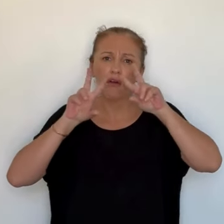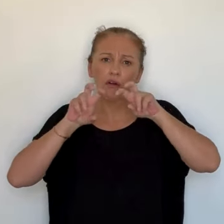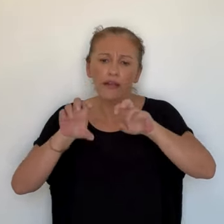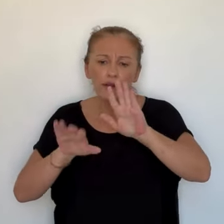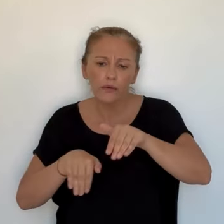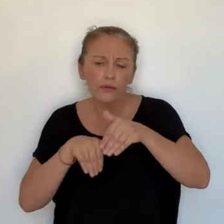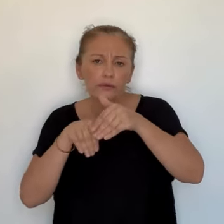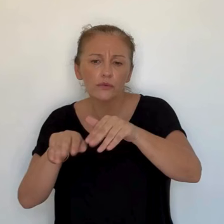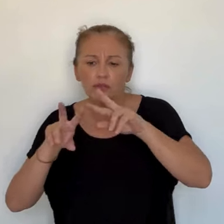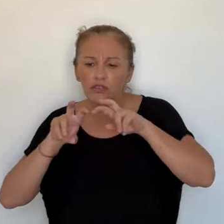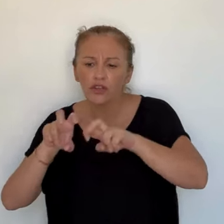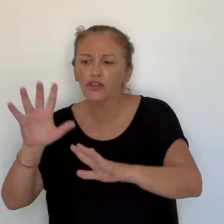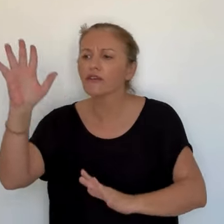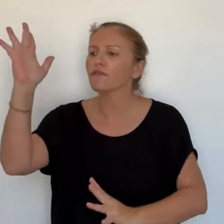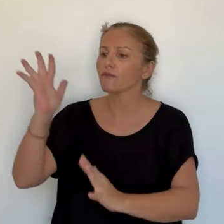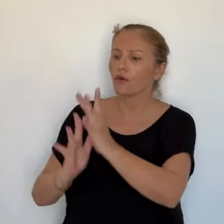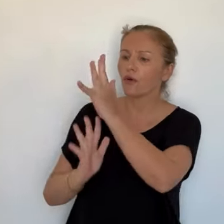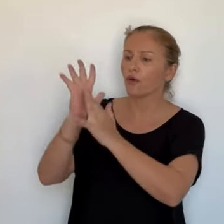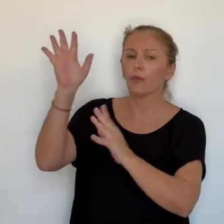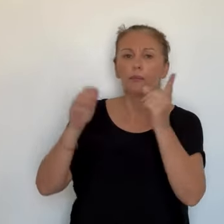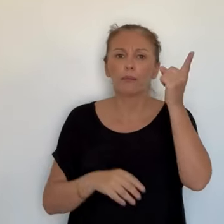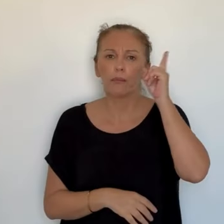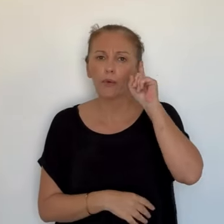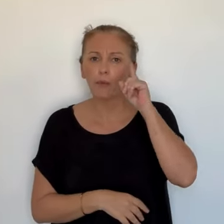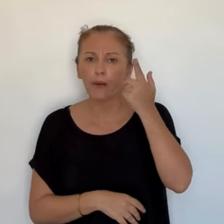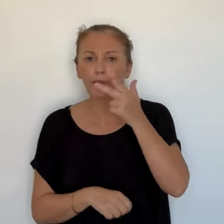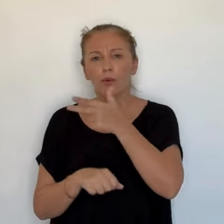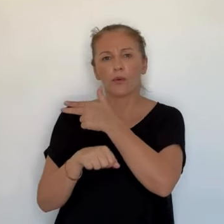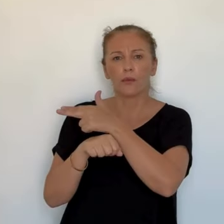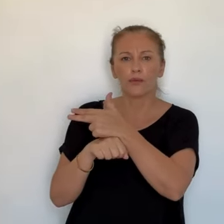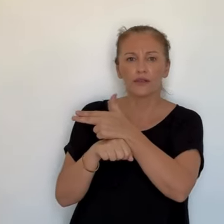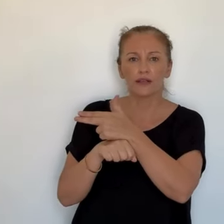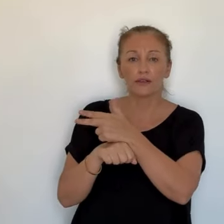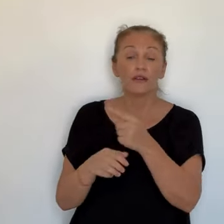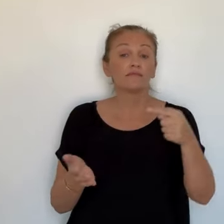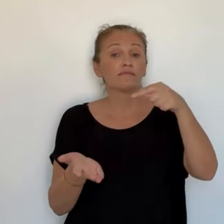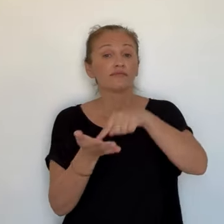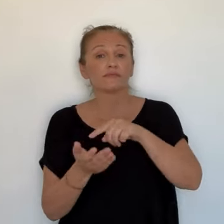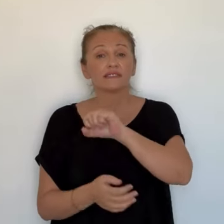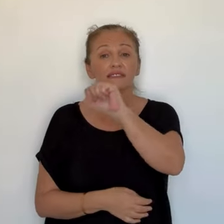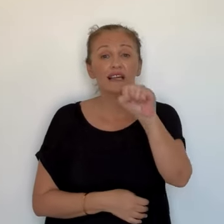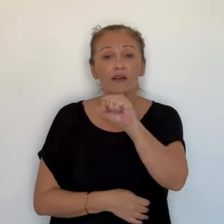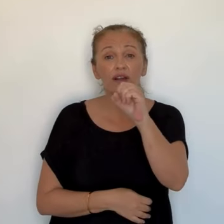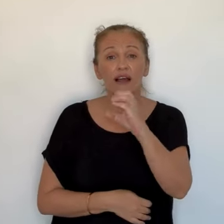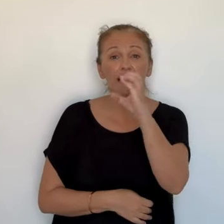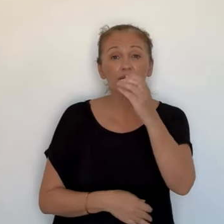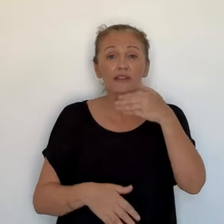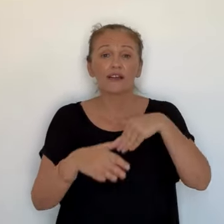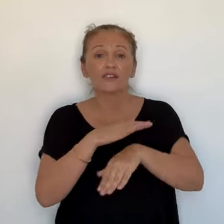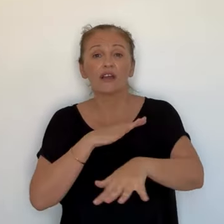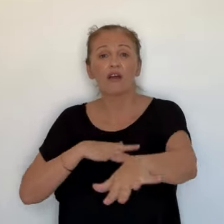les causes de ce sinistre se poursuit. Retour sur ce dossier avec Dominique Moret et Lionel Ucciane.